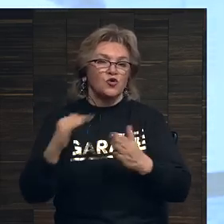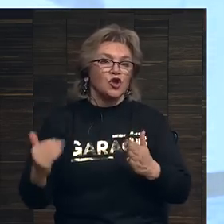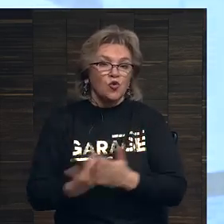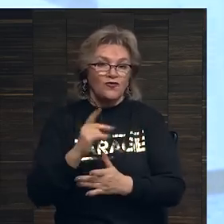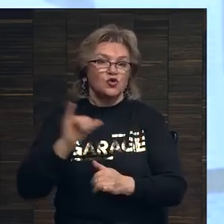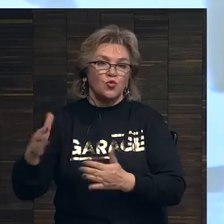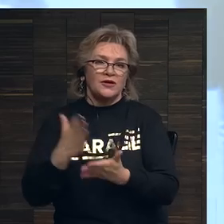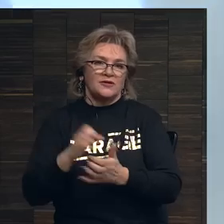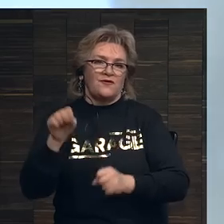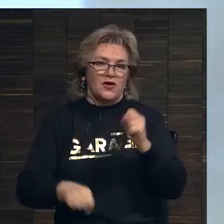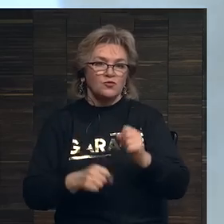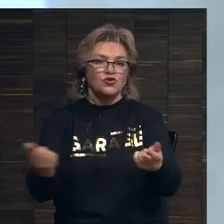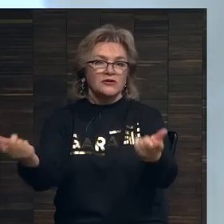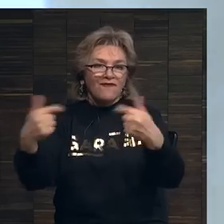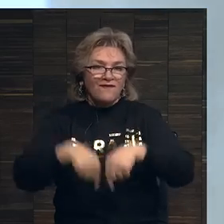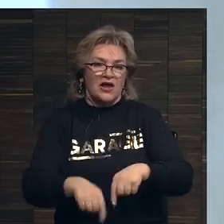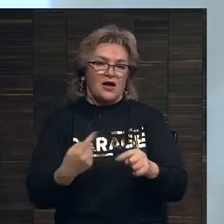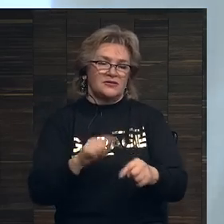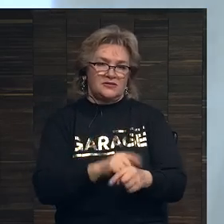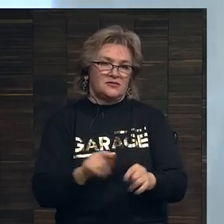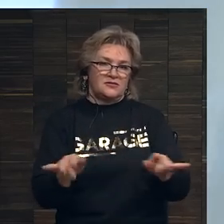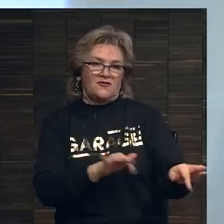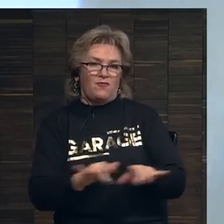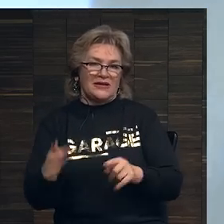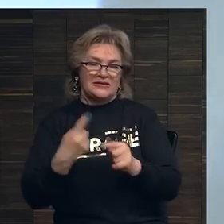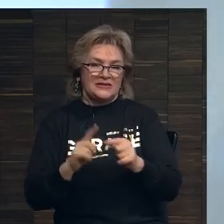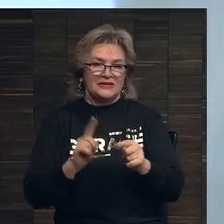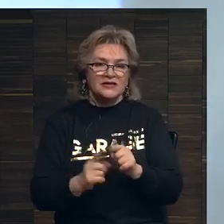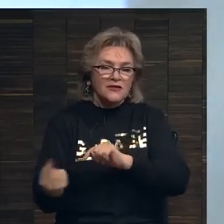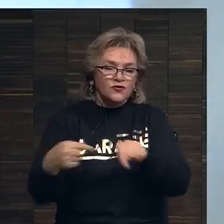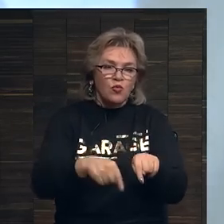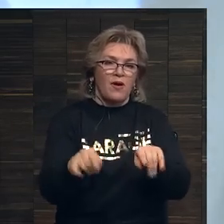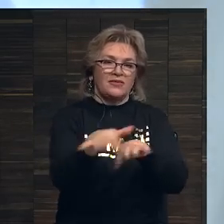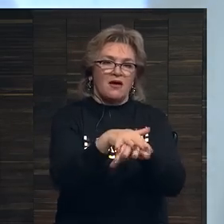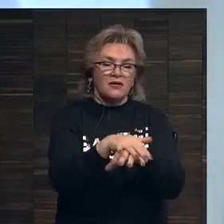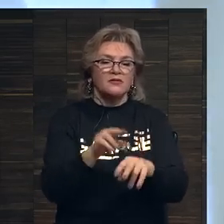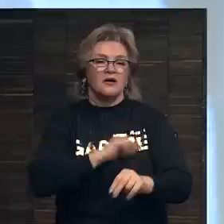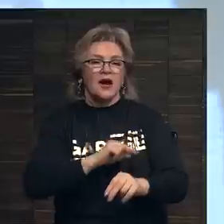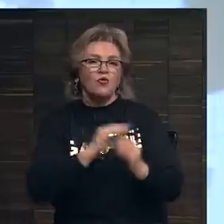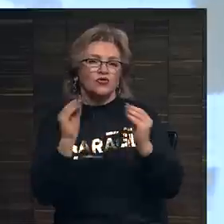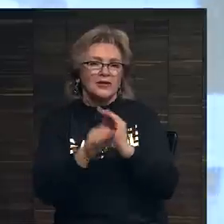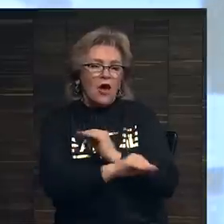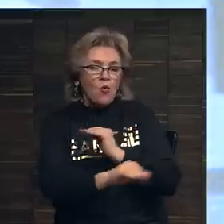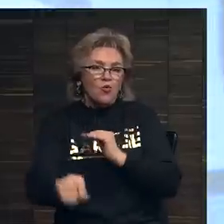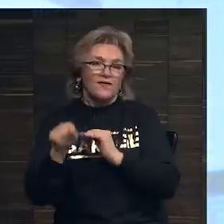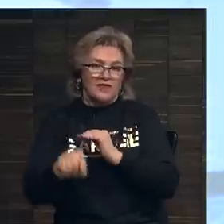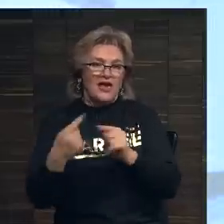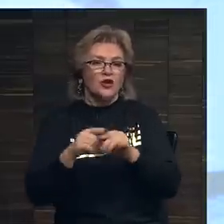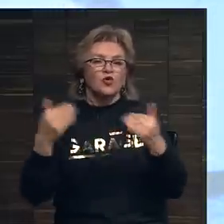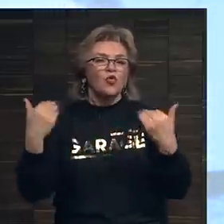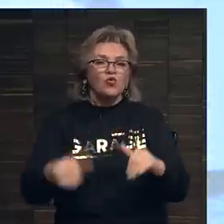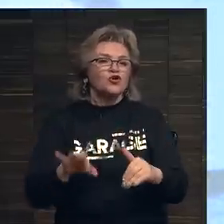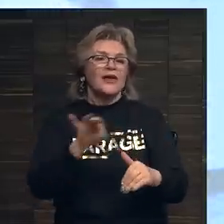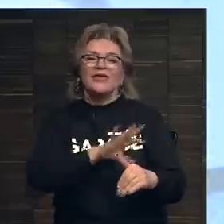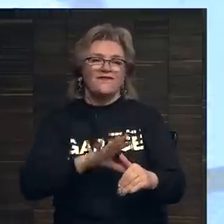новость, что у них есть возможность вовлекаться в этот процесс, вступать на рынок, работать на том уровне, который уже не